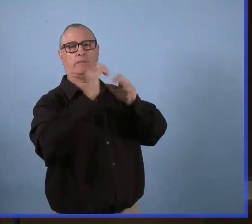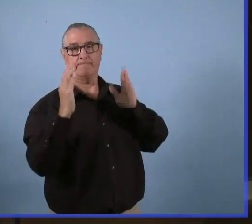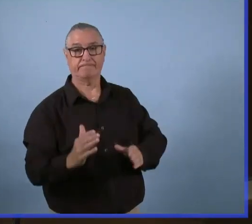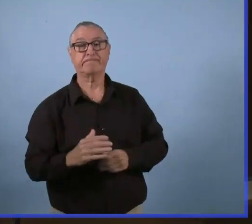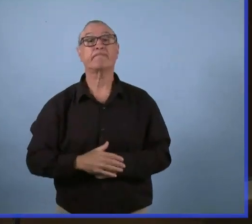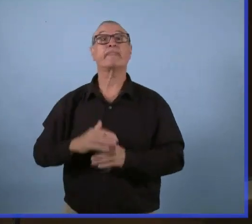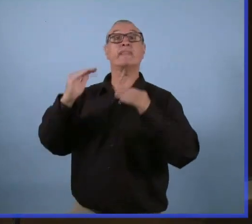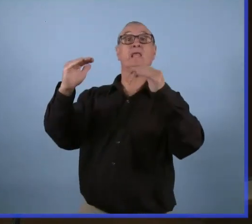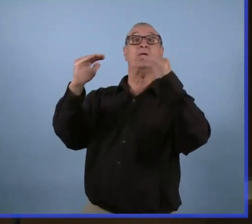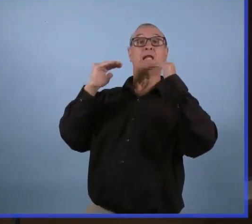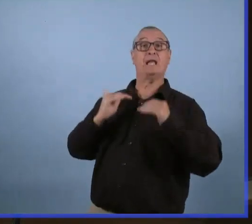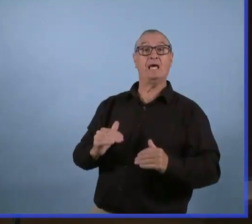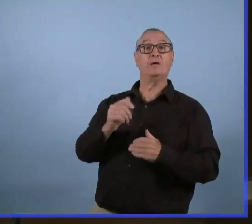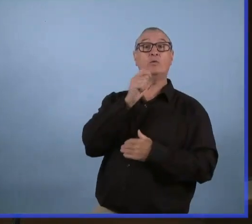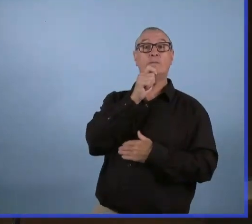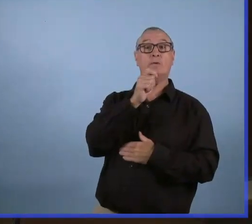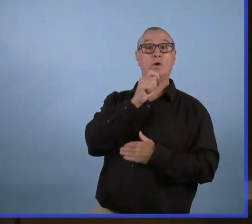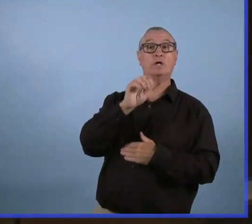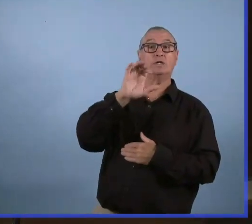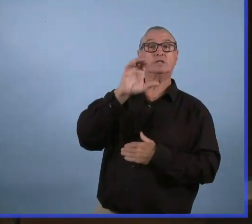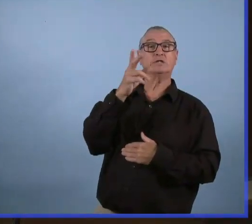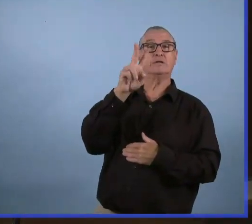de CHVN, Taylor.